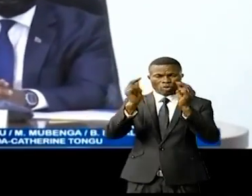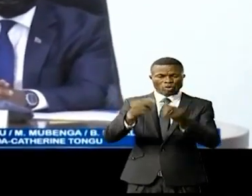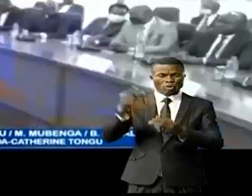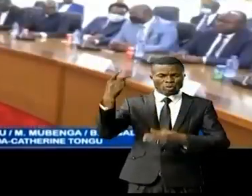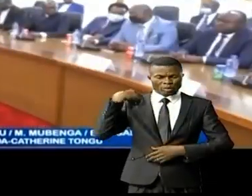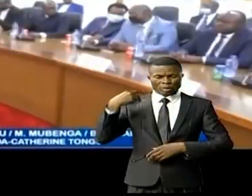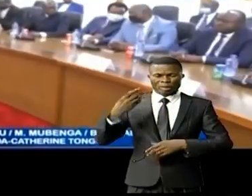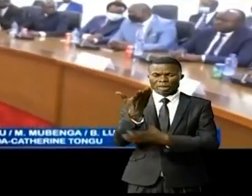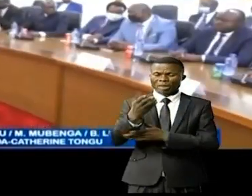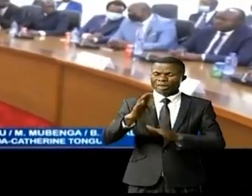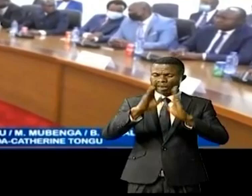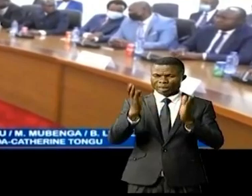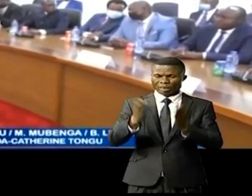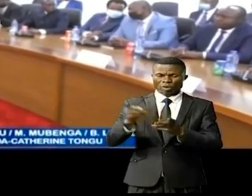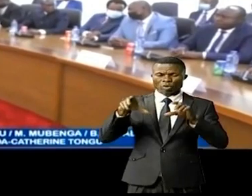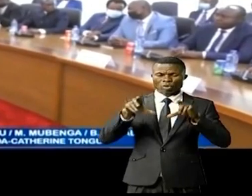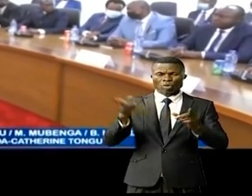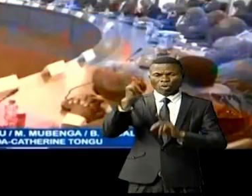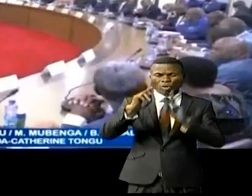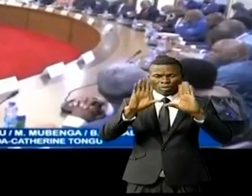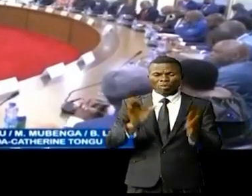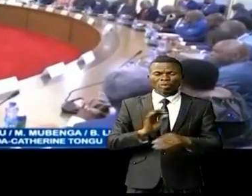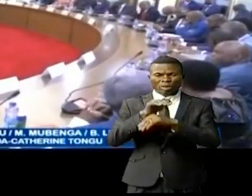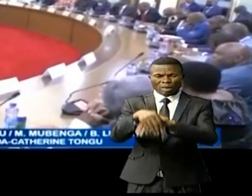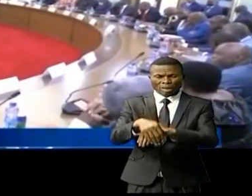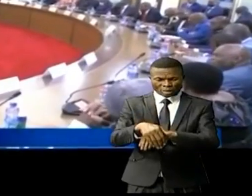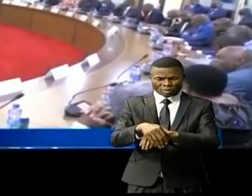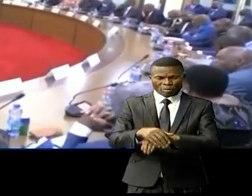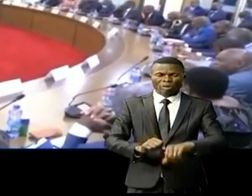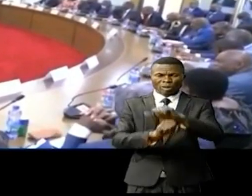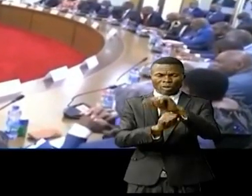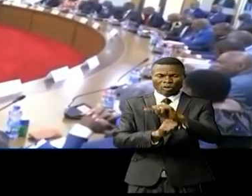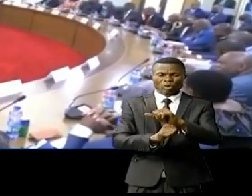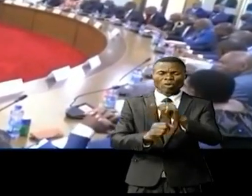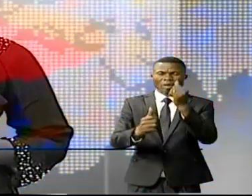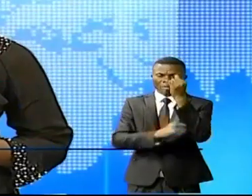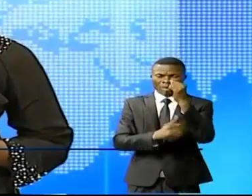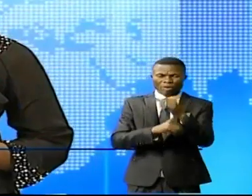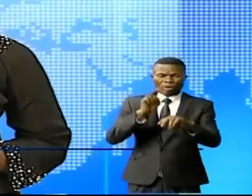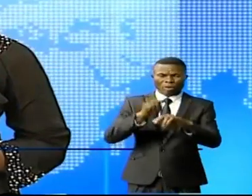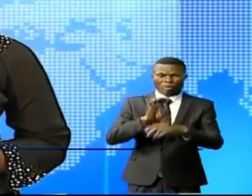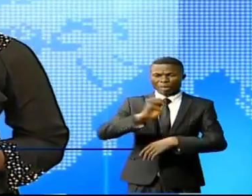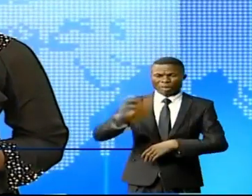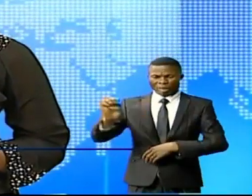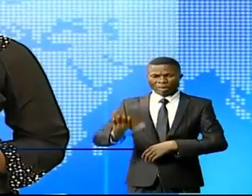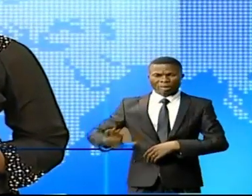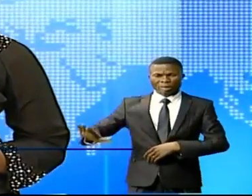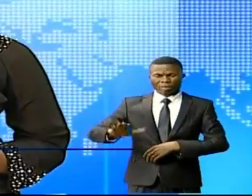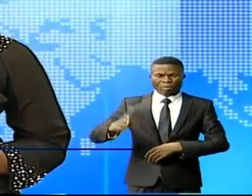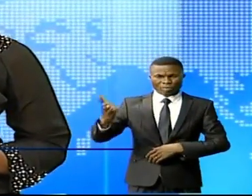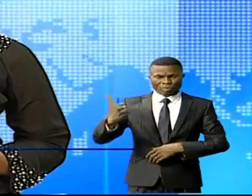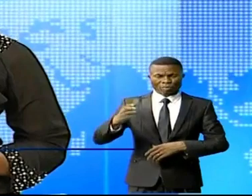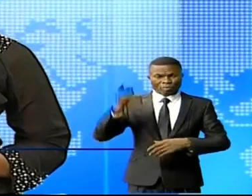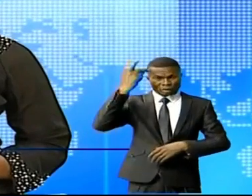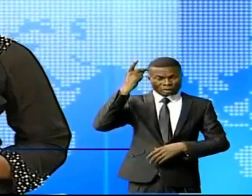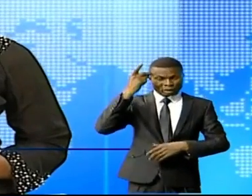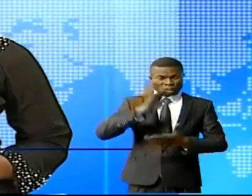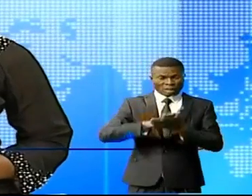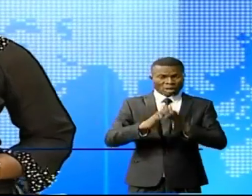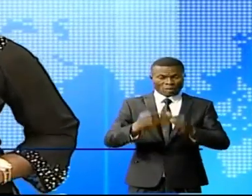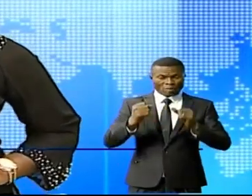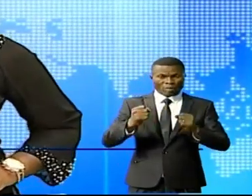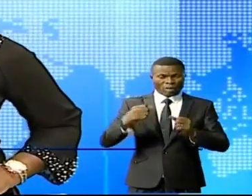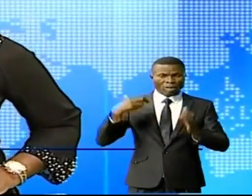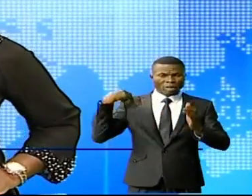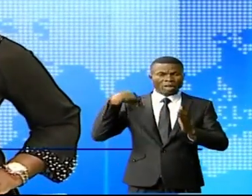Congolais à être solidaires à ceux de l'Est et de la République démocratique du Congo. Kine Lenda, c'est un projet du